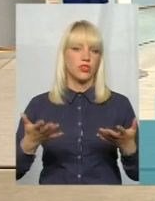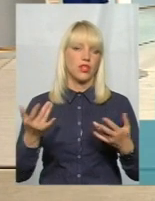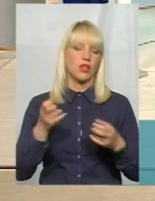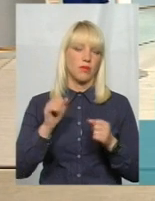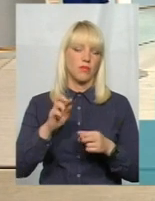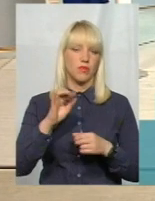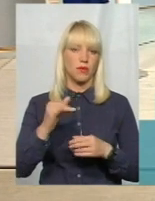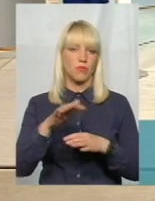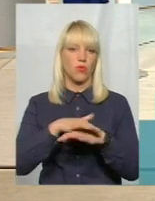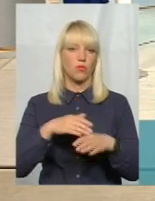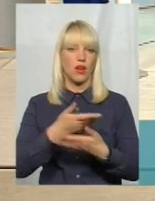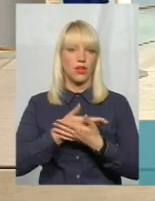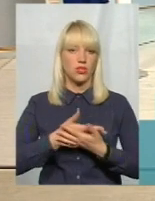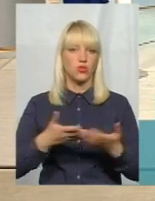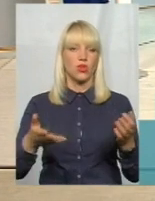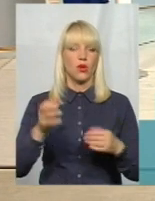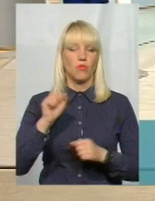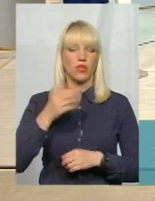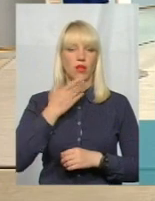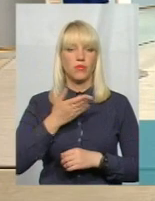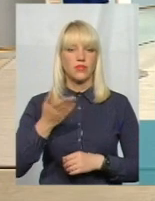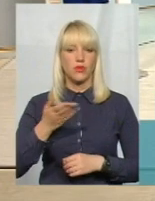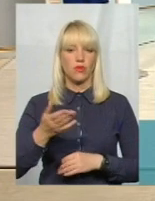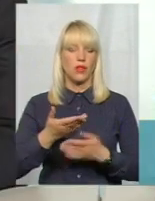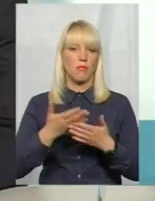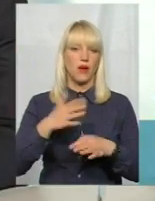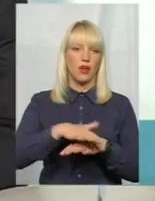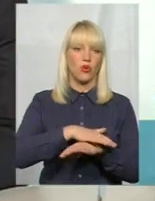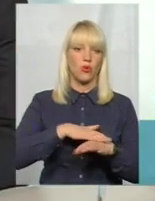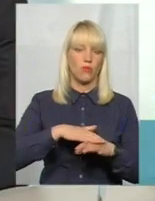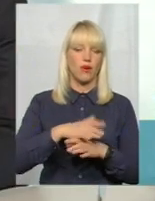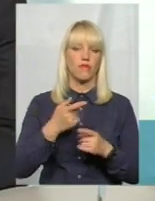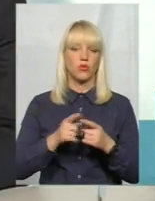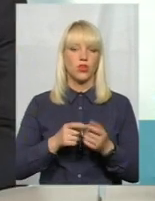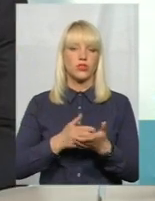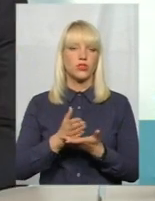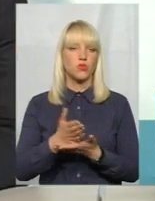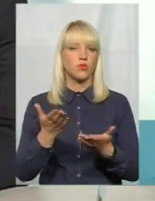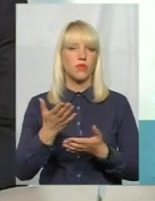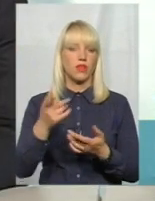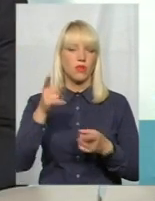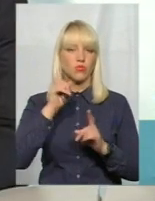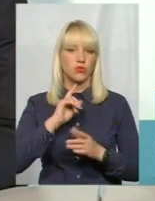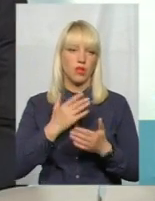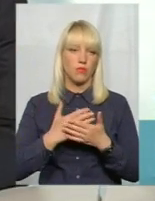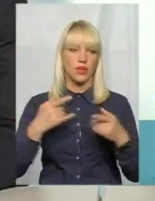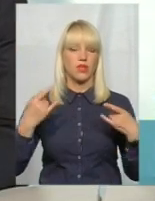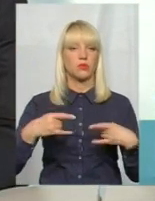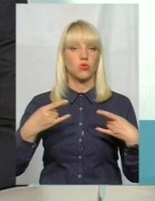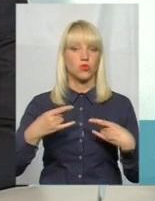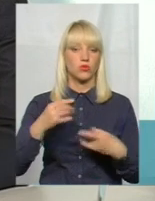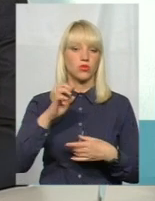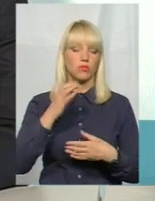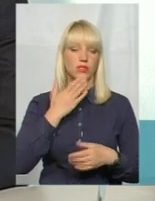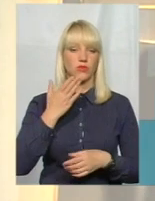діяльність, там, перед громадою, там, навіть у зручний для нього спосіб, можливо, в прямому ефірі йому буде зручно, наприклад, у цій студії відзвітувати. Це була б